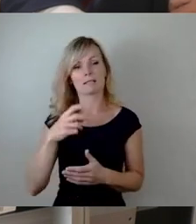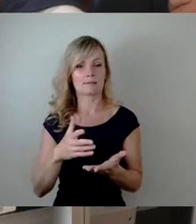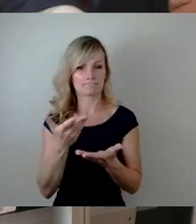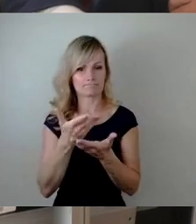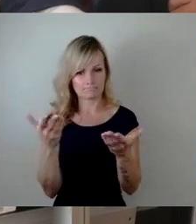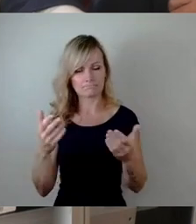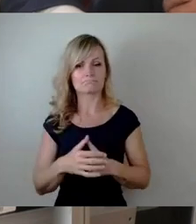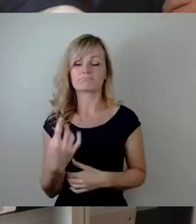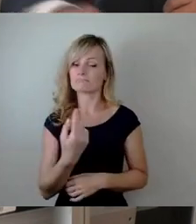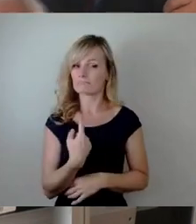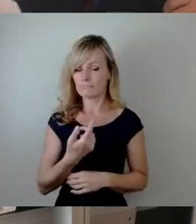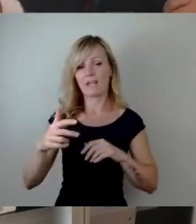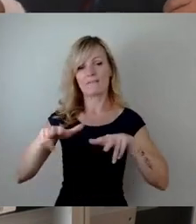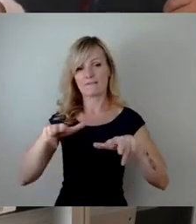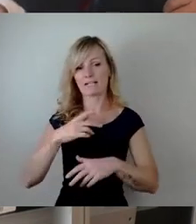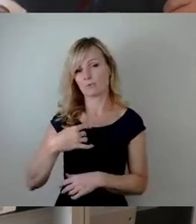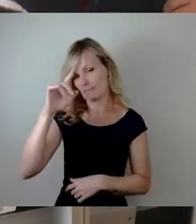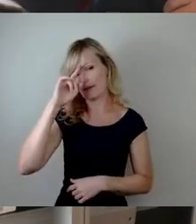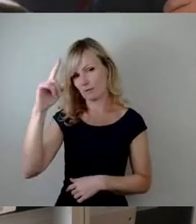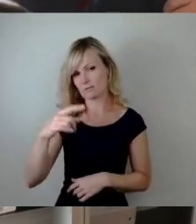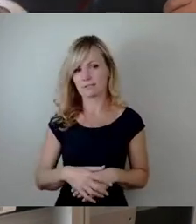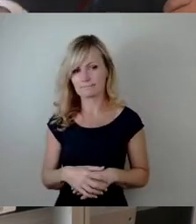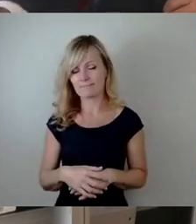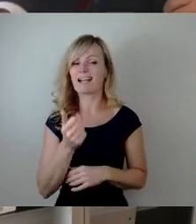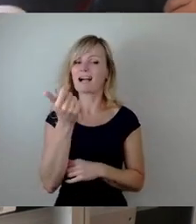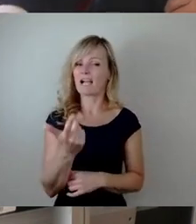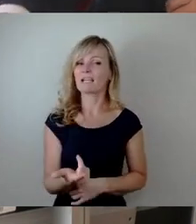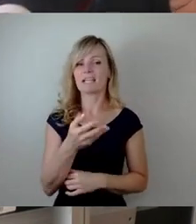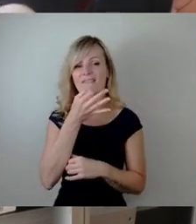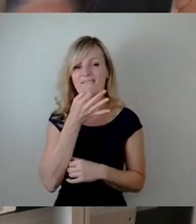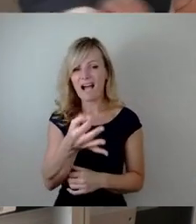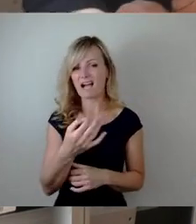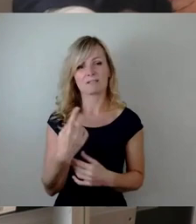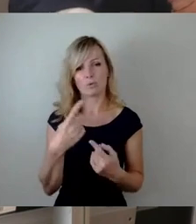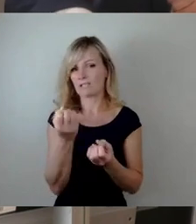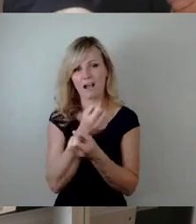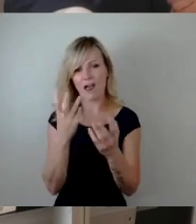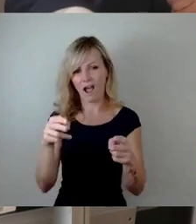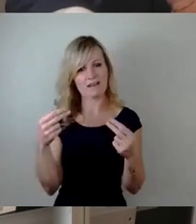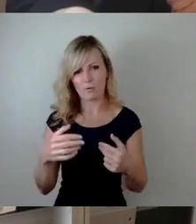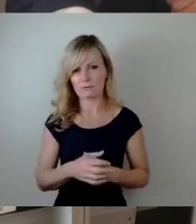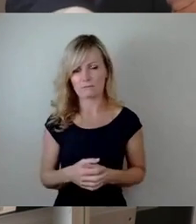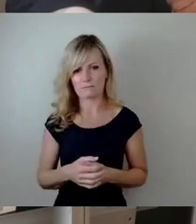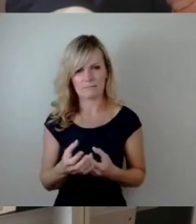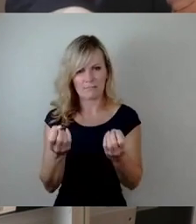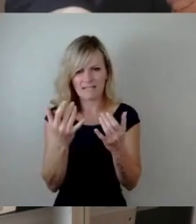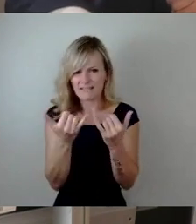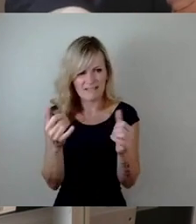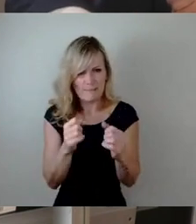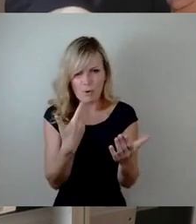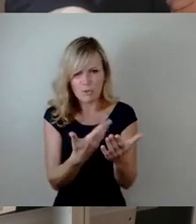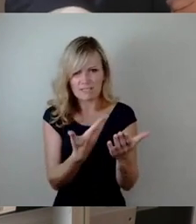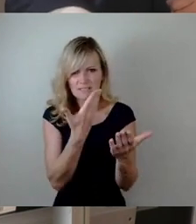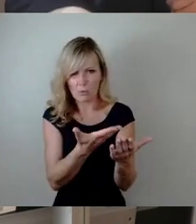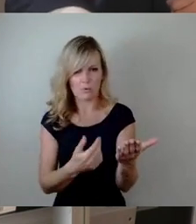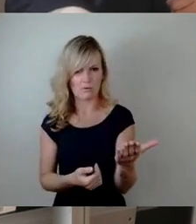ist bewusst, dass einige riesige Fragen noch unbeantwortet im Raum stehen. Wie konnte das passieren? Und hat